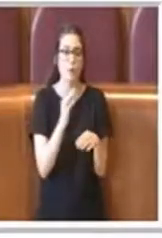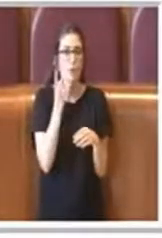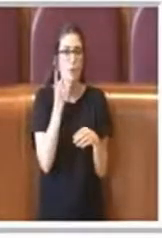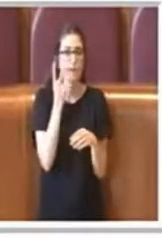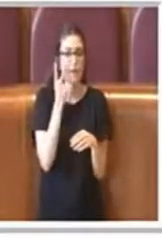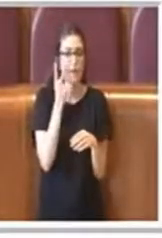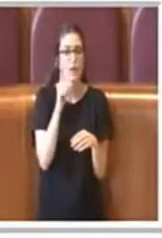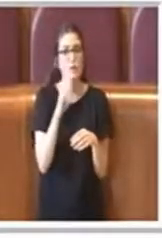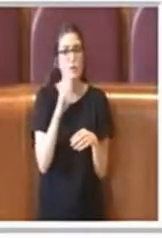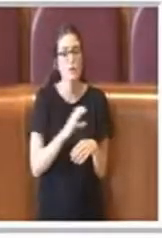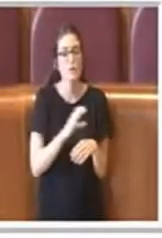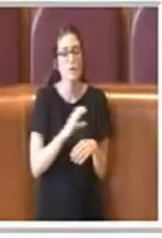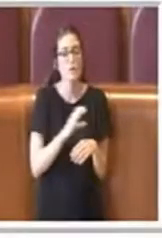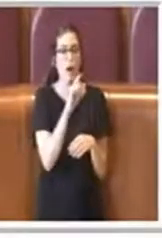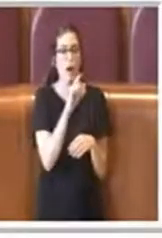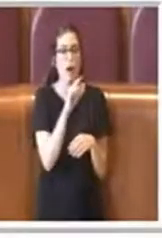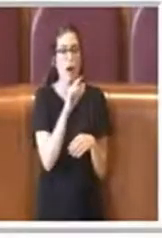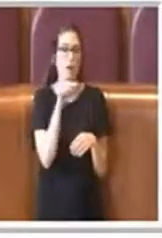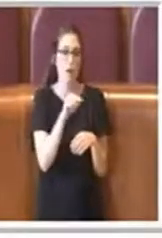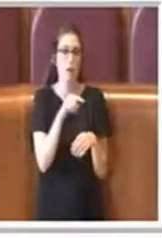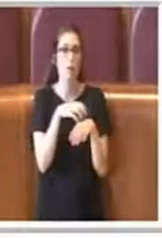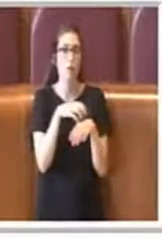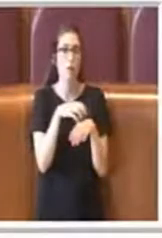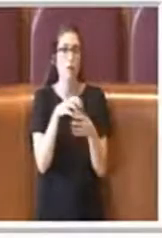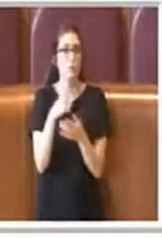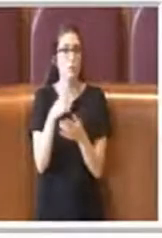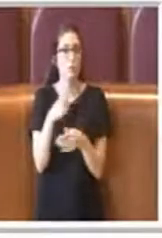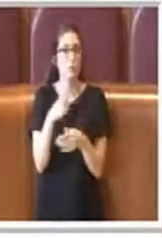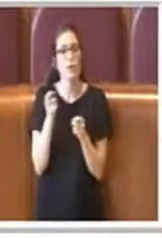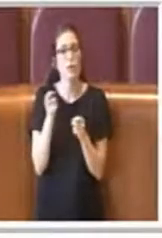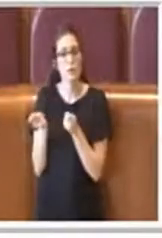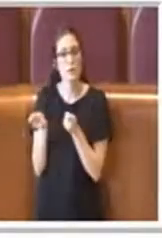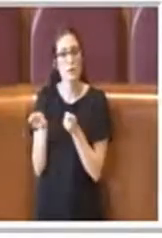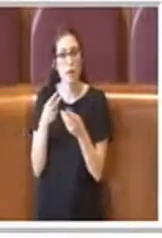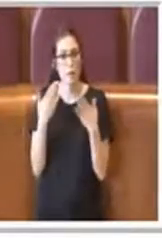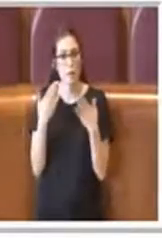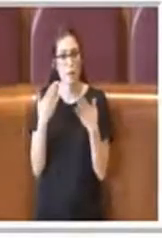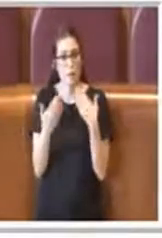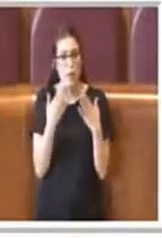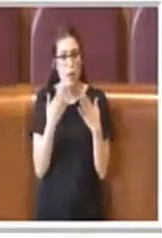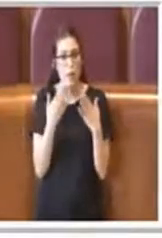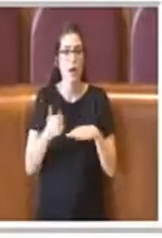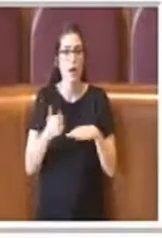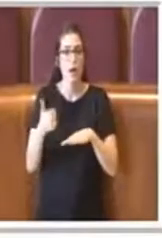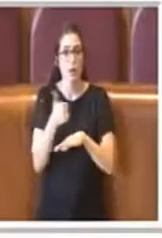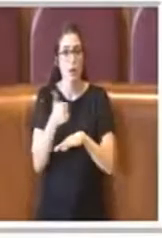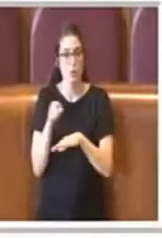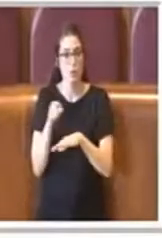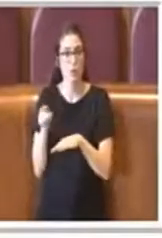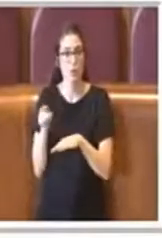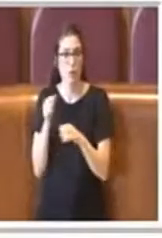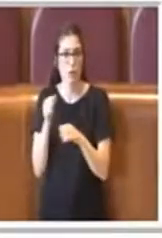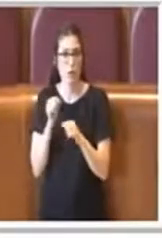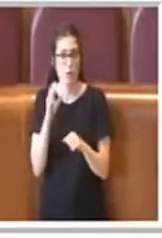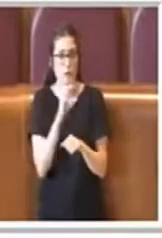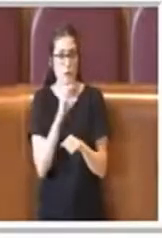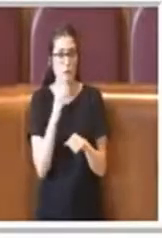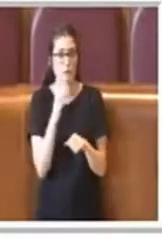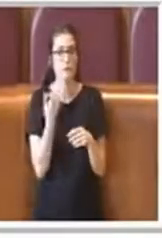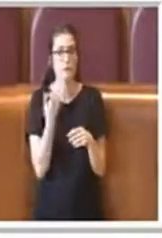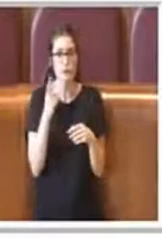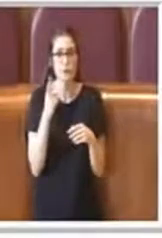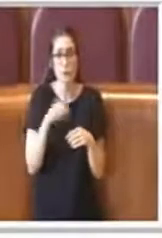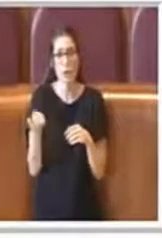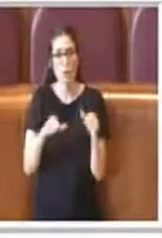che potessero essere esaminati dall'Assemblea Capitolina. Abbiamo poi ad esempio bocciato alcuni emendamenti dell'opposizione che riguardavano la partecipazione della